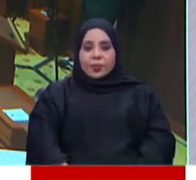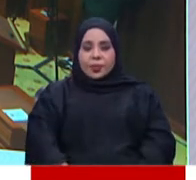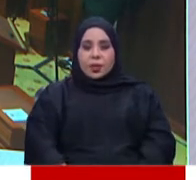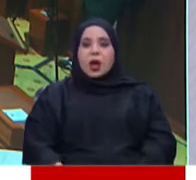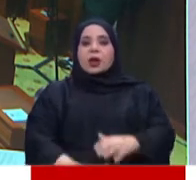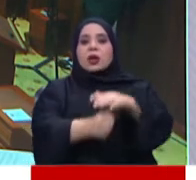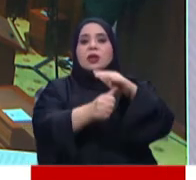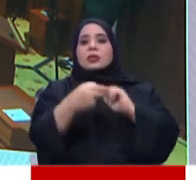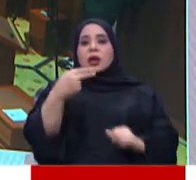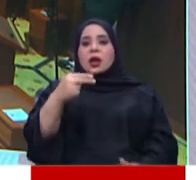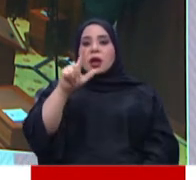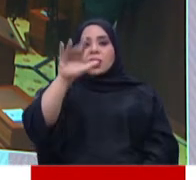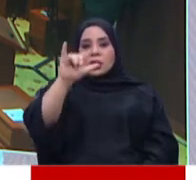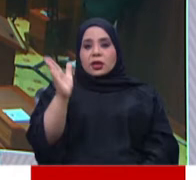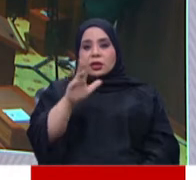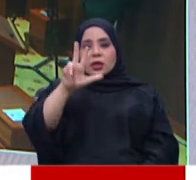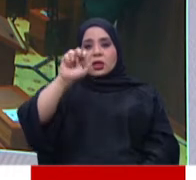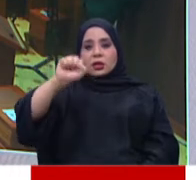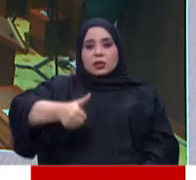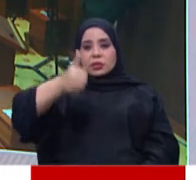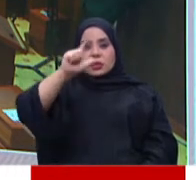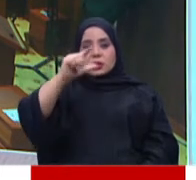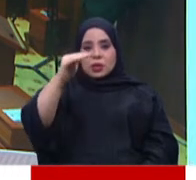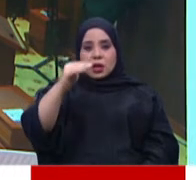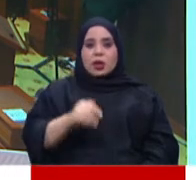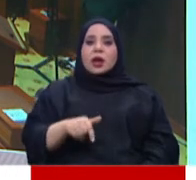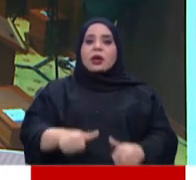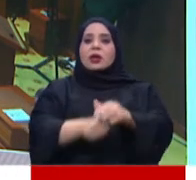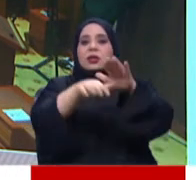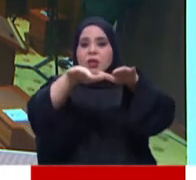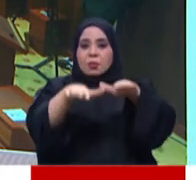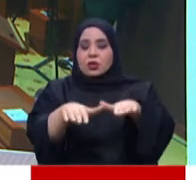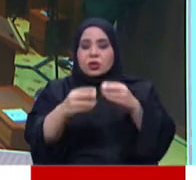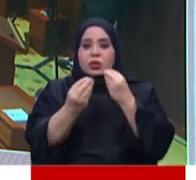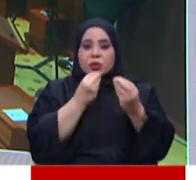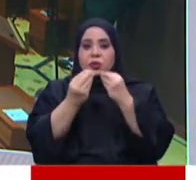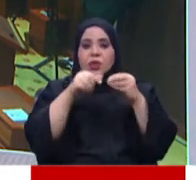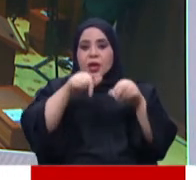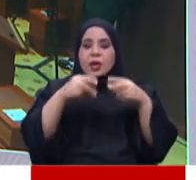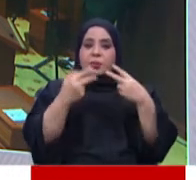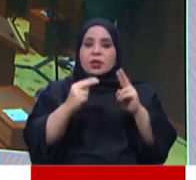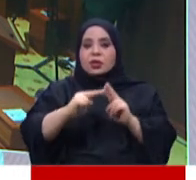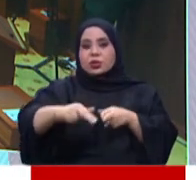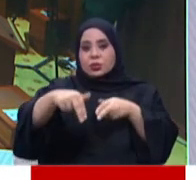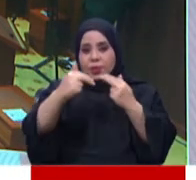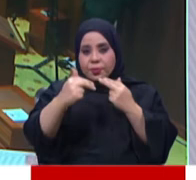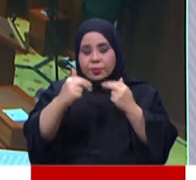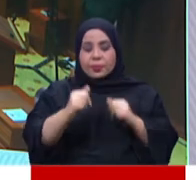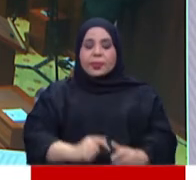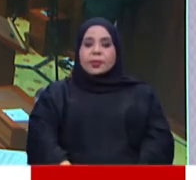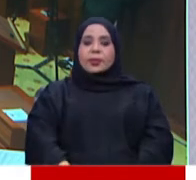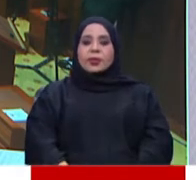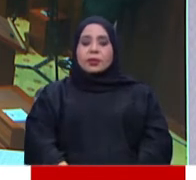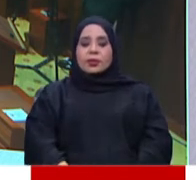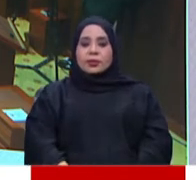الخامس برئاسة معالي السيد علي بن صالح الصالح رئيس المجلس والتي عقدت عن بعد باستخدام